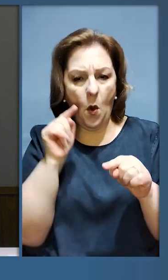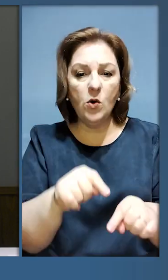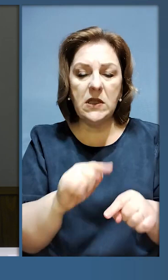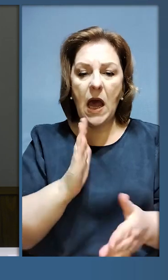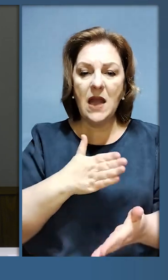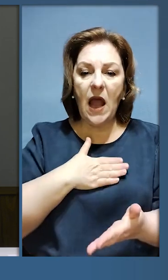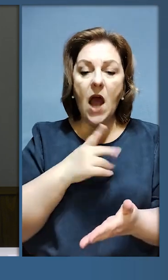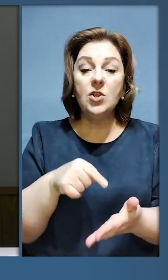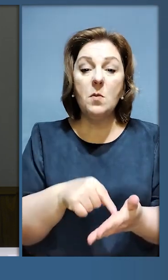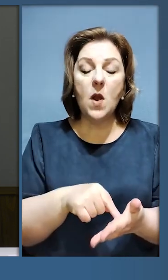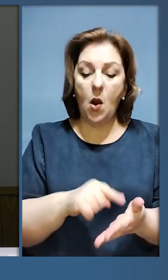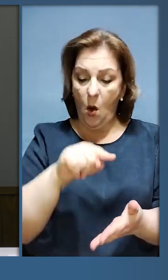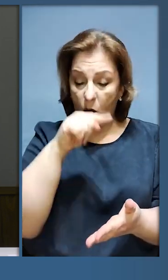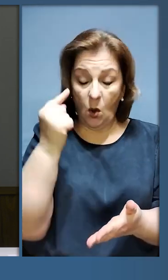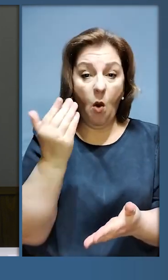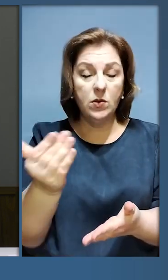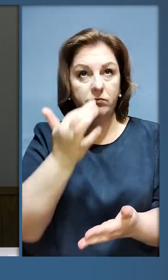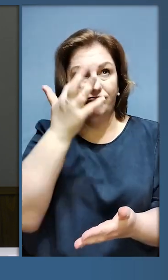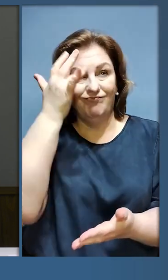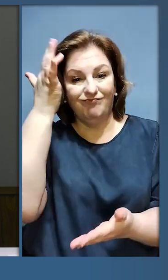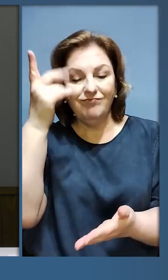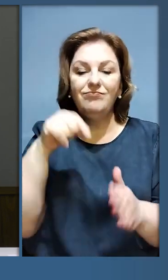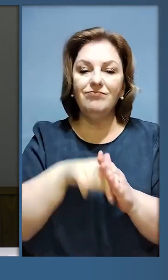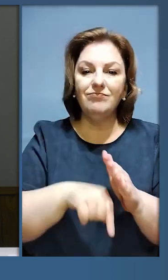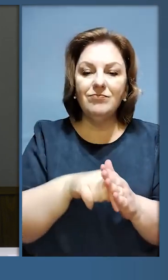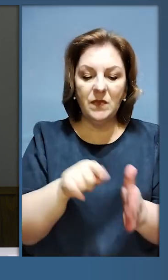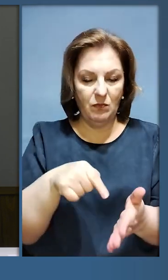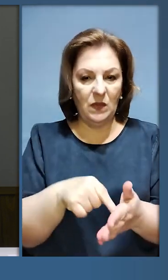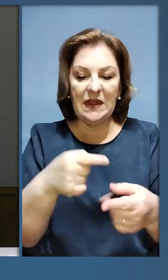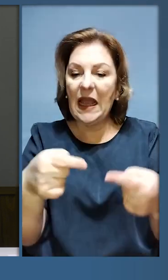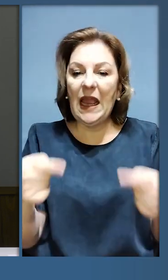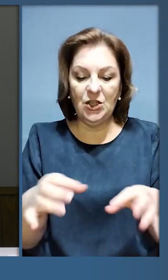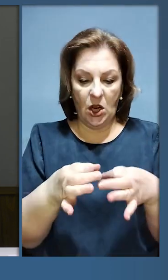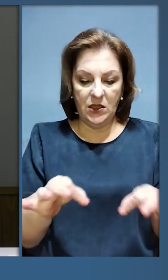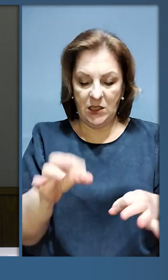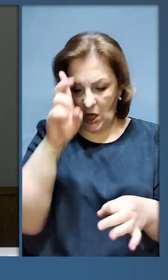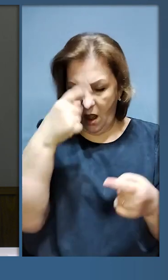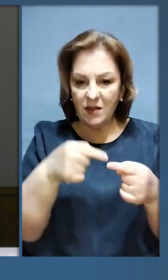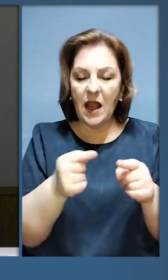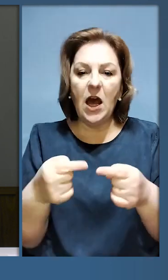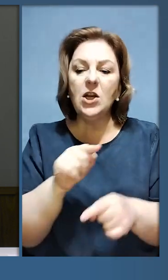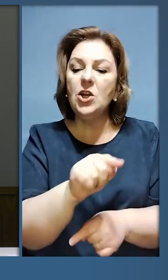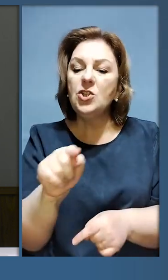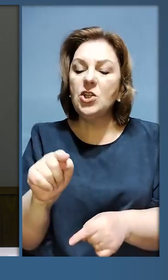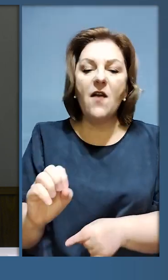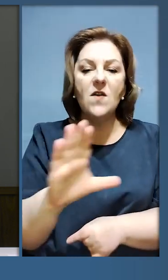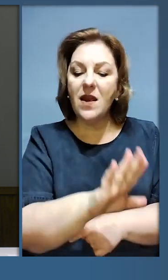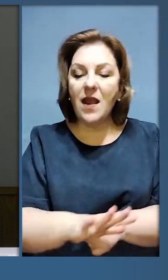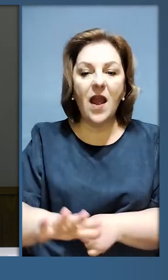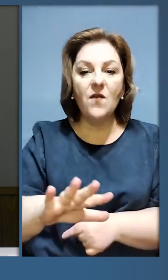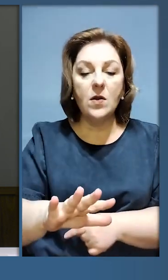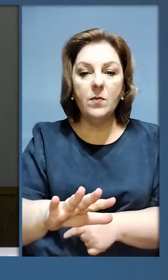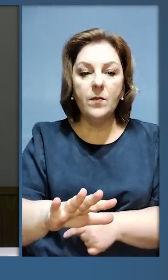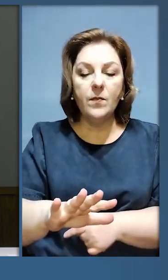територію. Посягаючи на наші міста, вони мали на увазі міста також інших незалежних держав